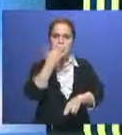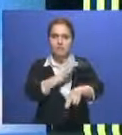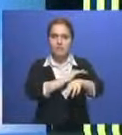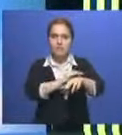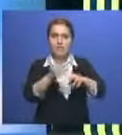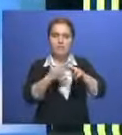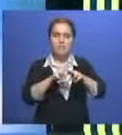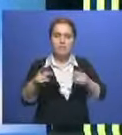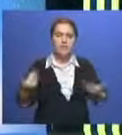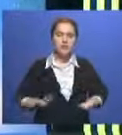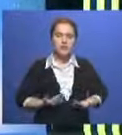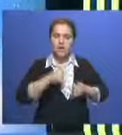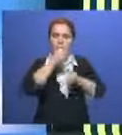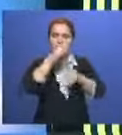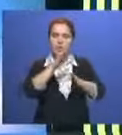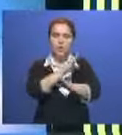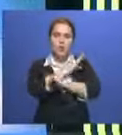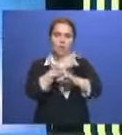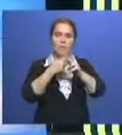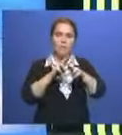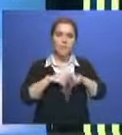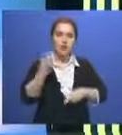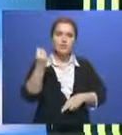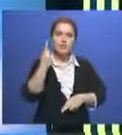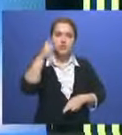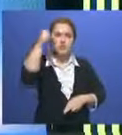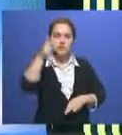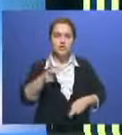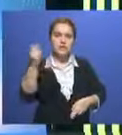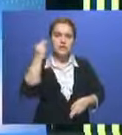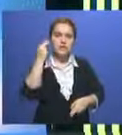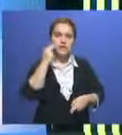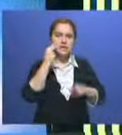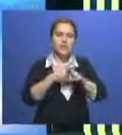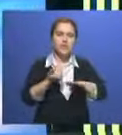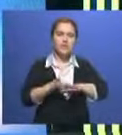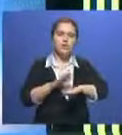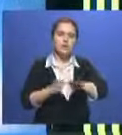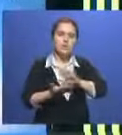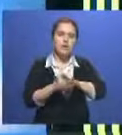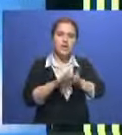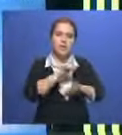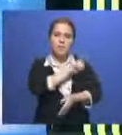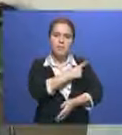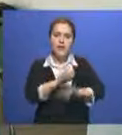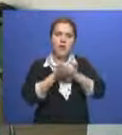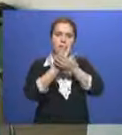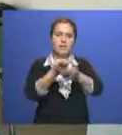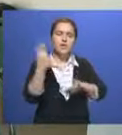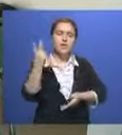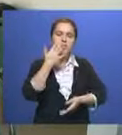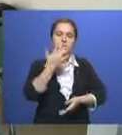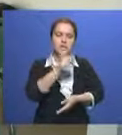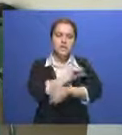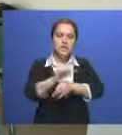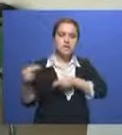на производстве, оказались несопоставимыми. С жизнью еще один гражданин КНР находится в тяжелом состоянии в больнице. Оба